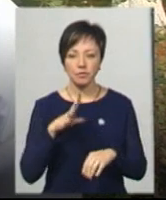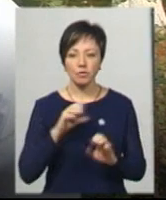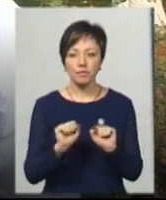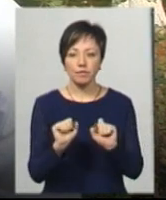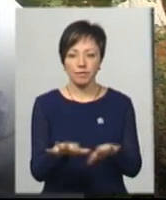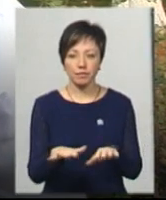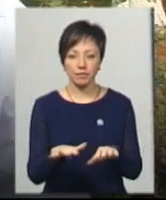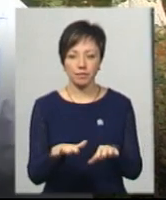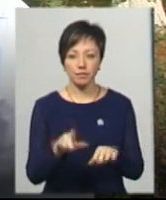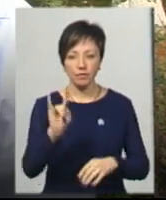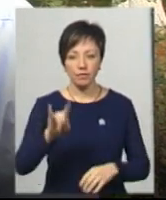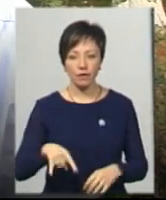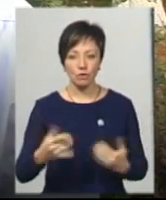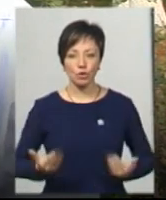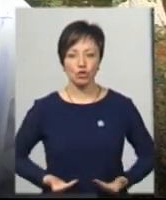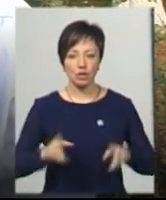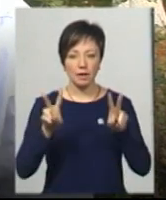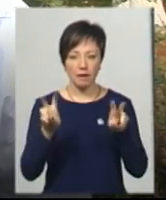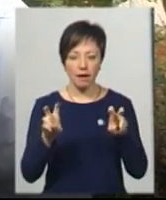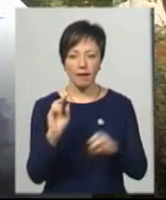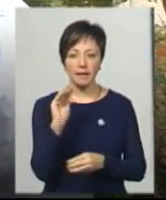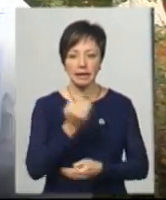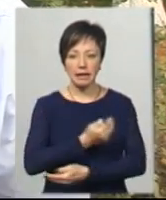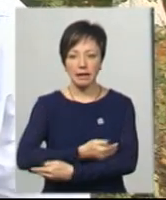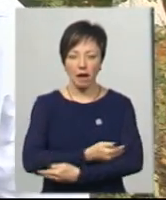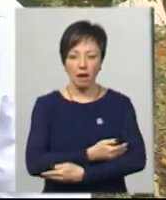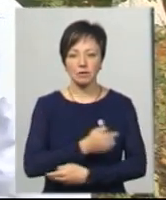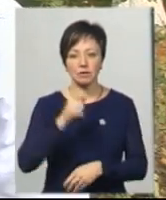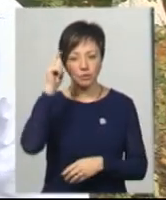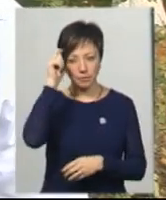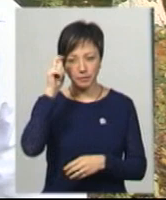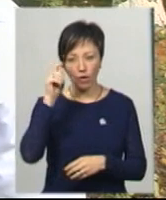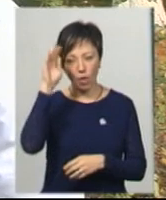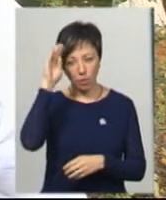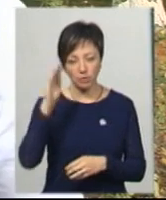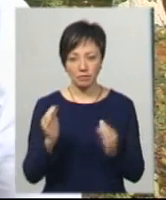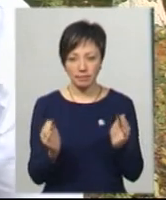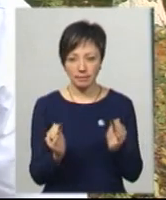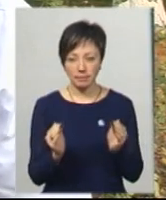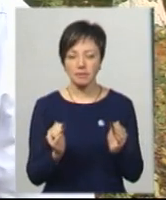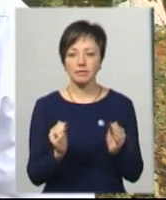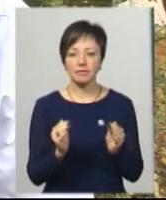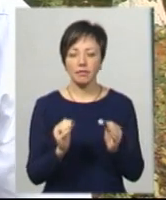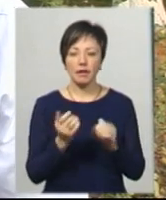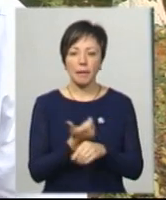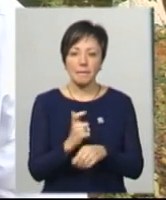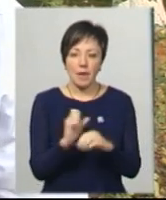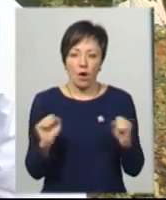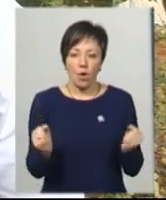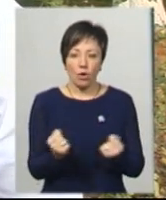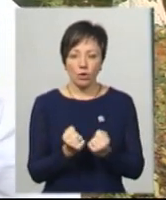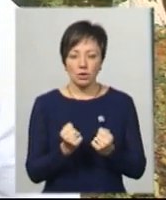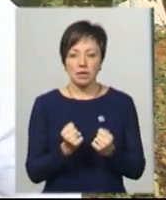підкинуто у вікно життя дитя чоловічої статі, переохолоджене.